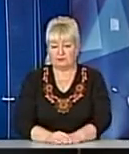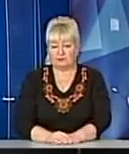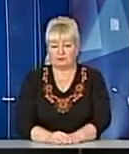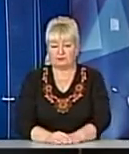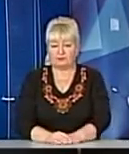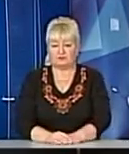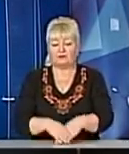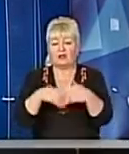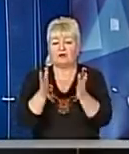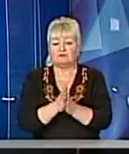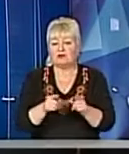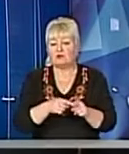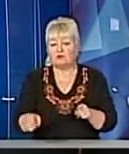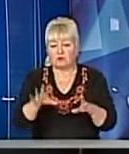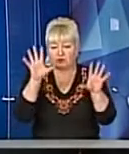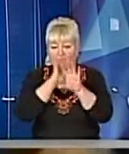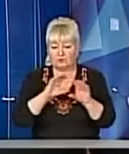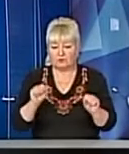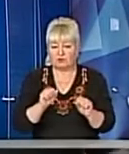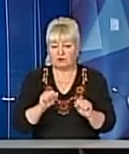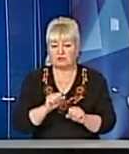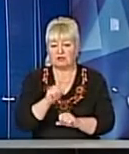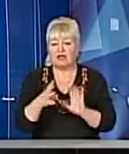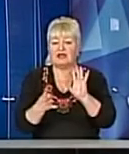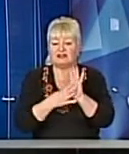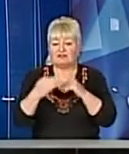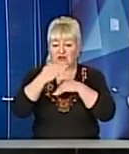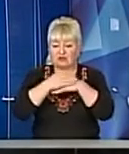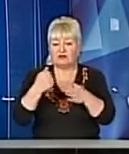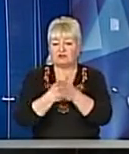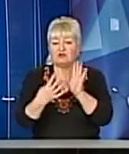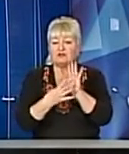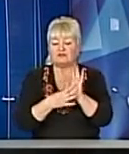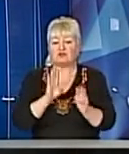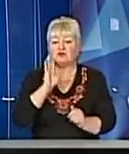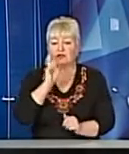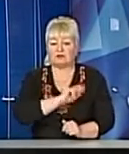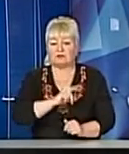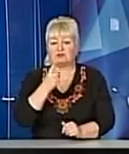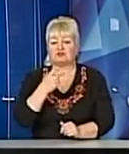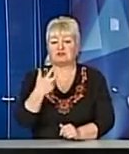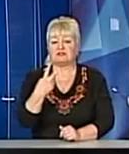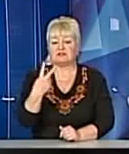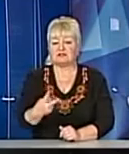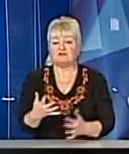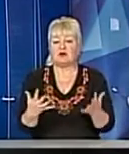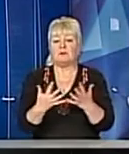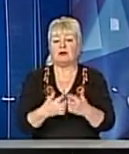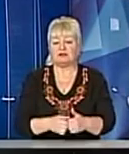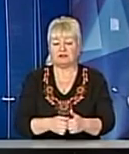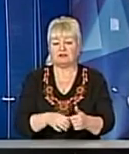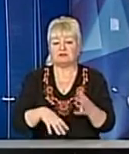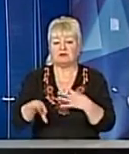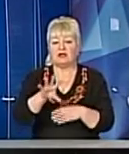Загалом протягом цієї ночі з 9 вечора по 9 ранку працювало 132 механізми Всіх